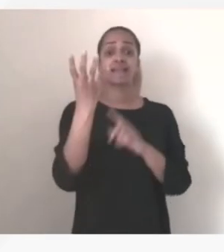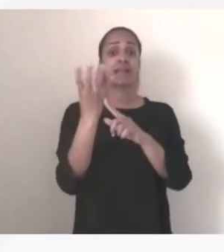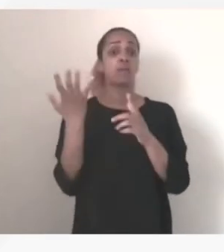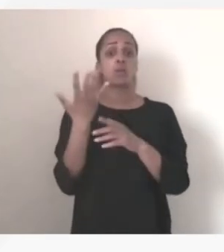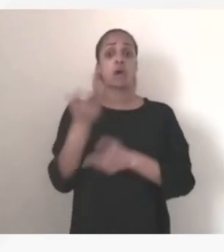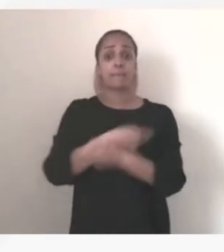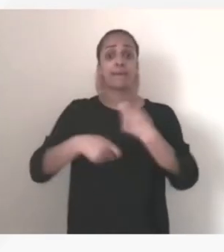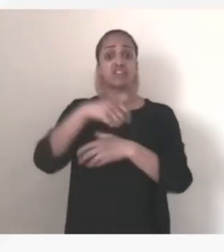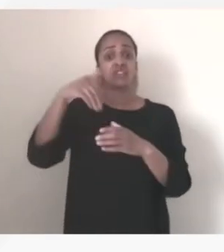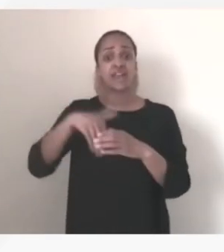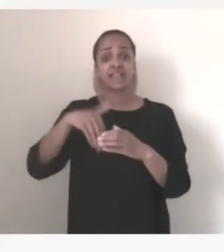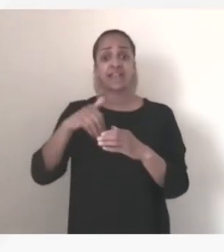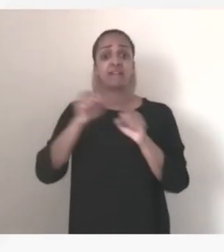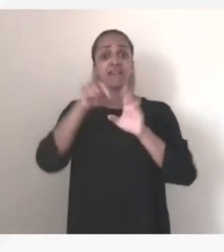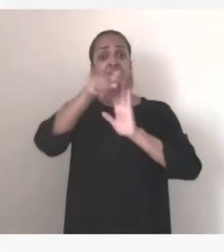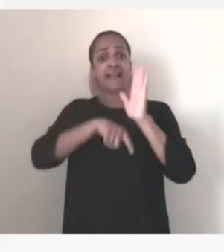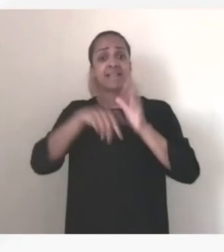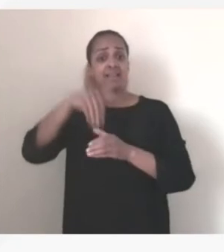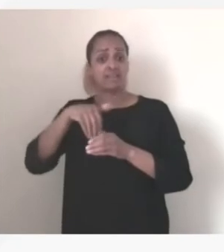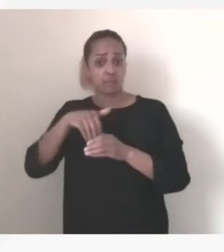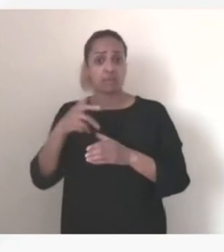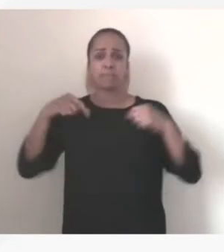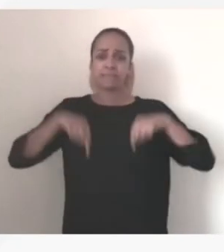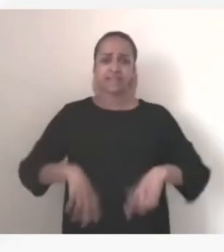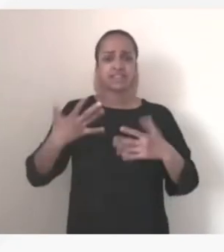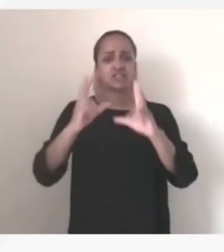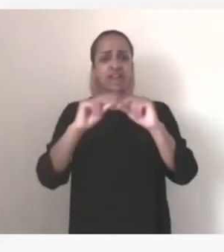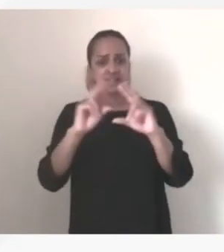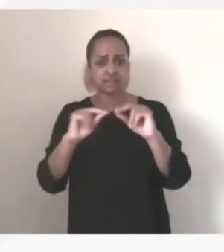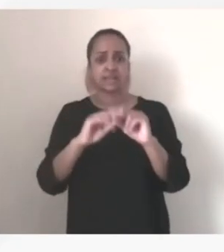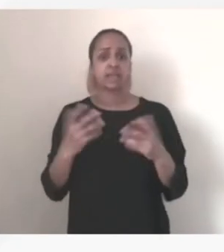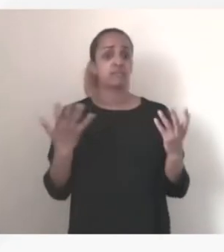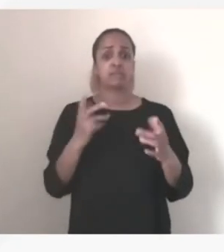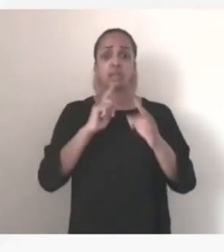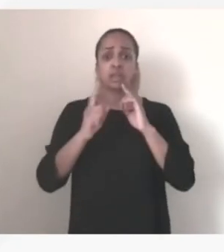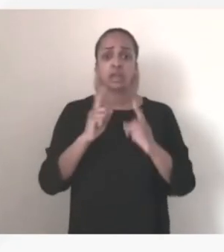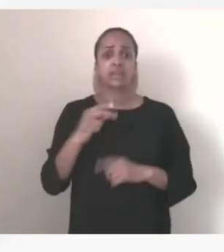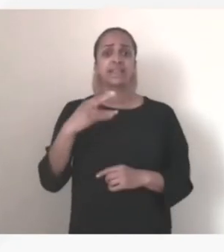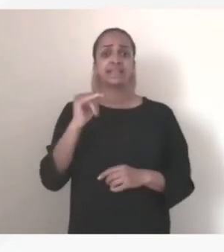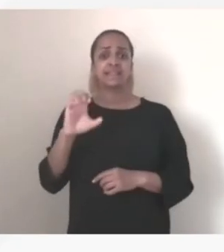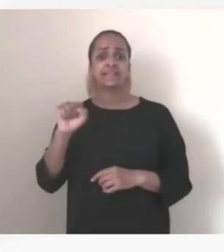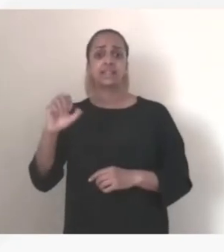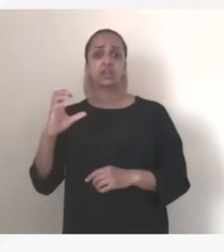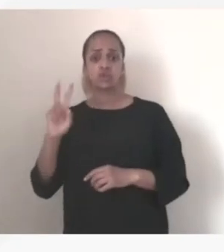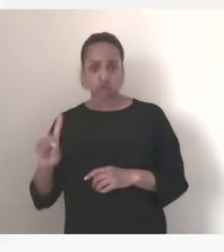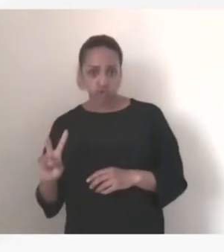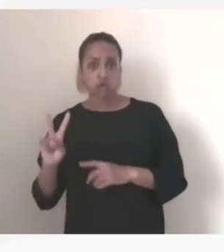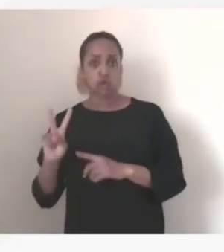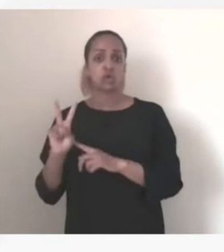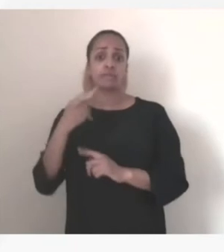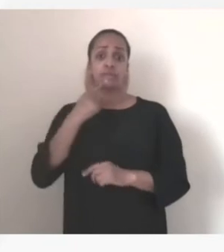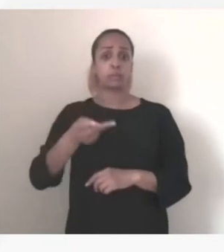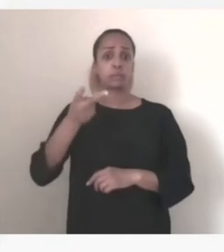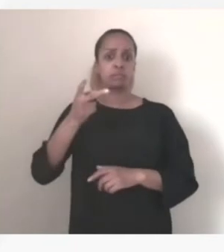cadre réglementaire adéquat, le ministre en a parlé, c'est évidemment la directive Nice 2, pour permettre une plus grande sécurité des